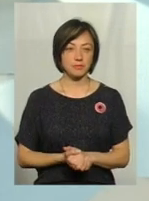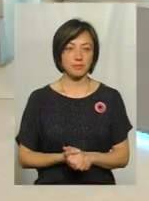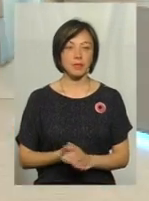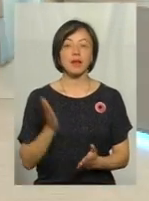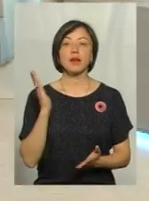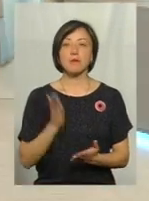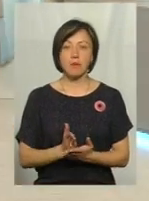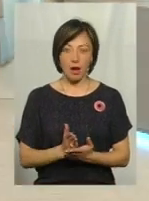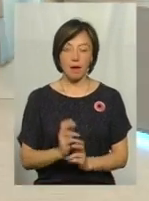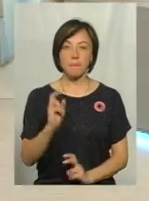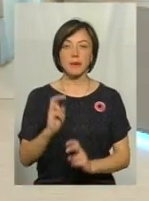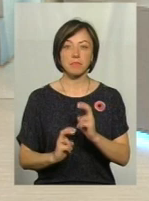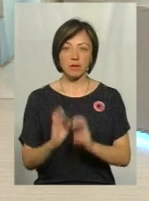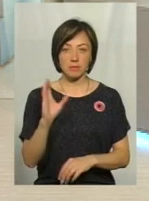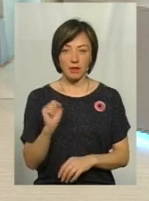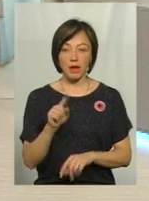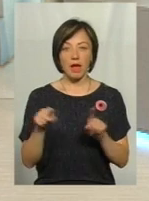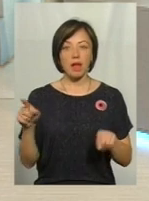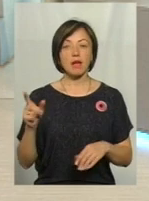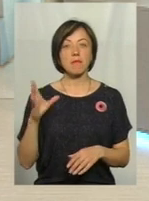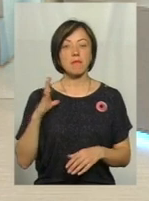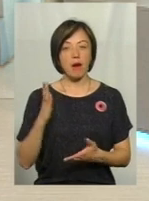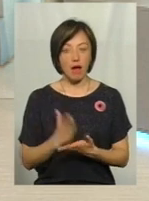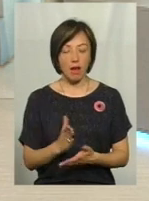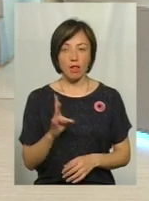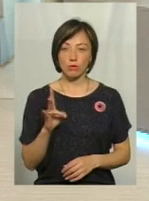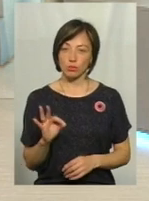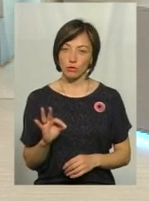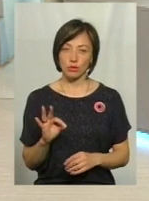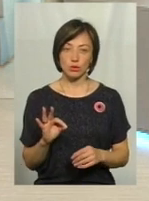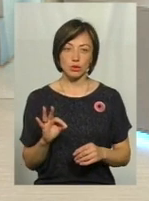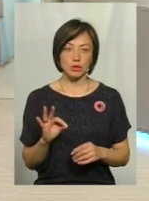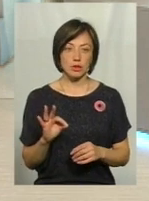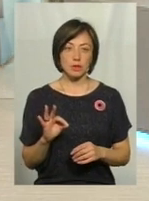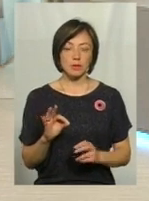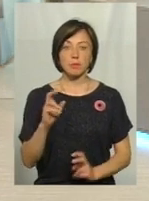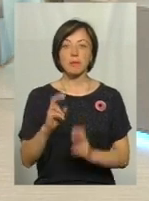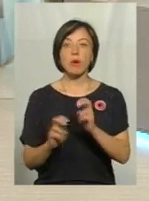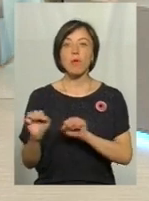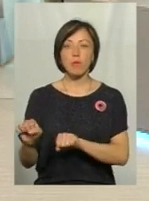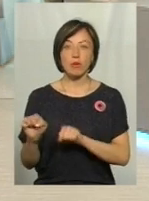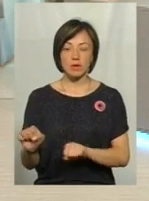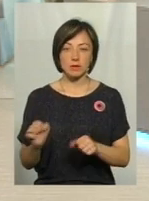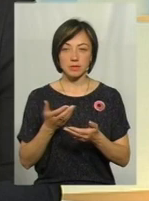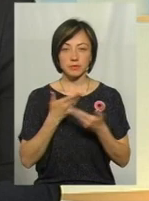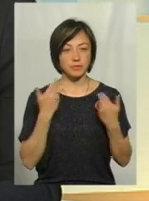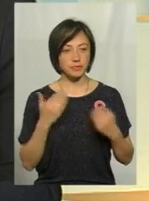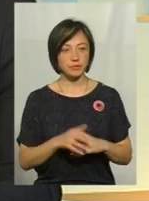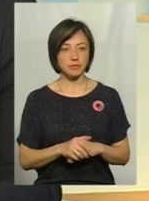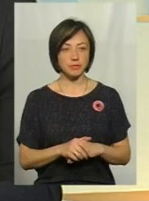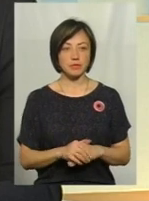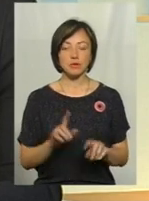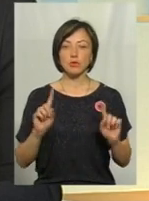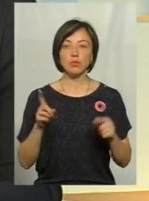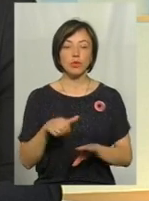Маємо підприємства, а деякі мали, але чому... Підприємств оборонних має на увазі, що немає. Чому, от